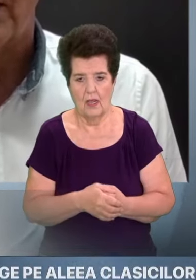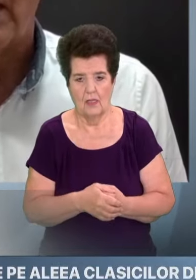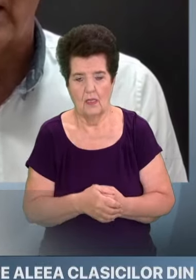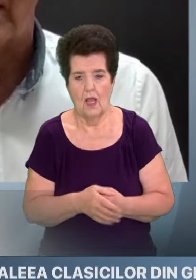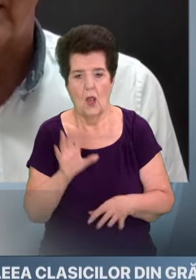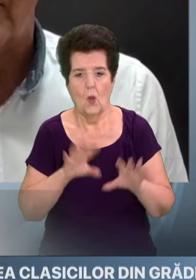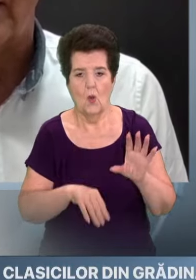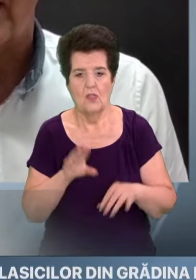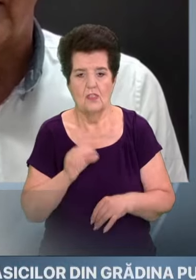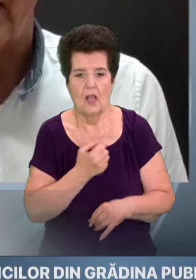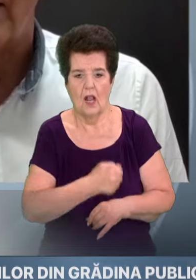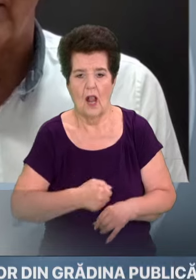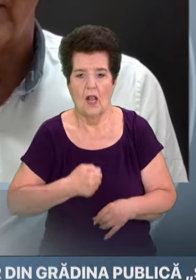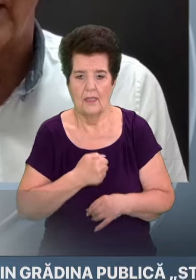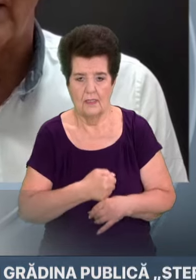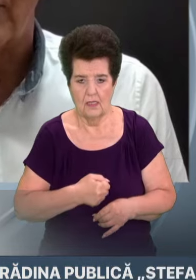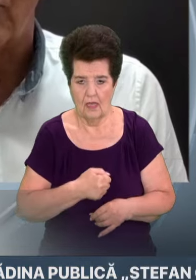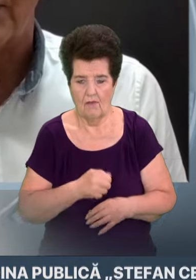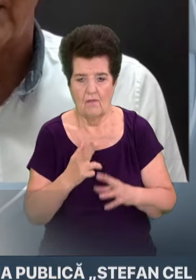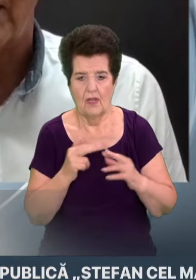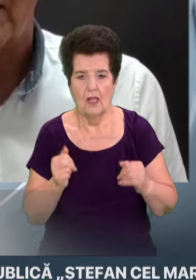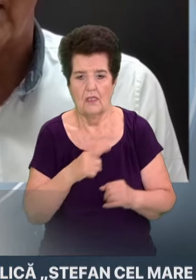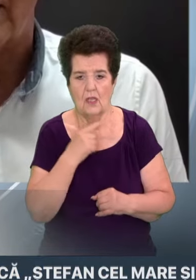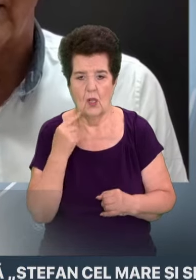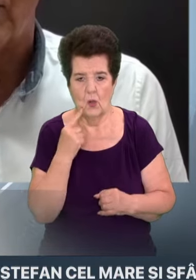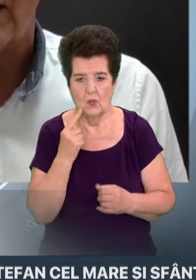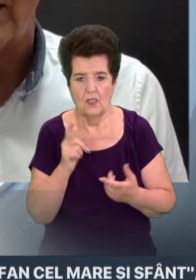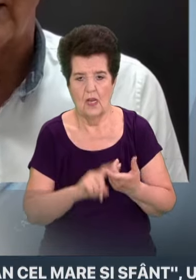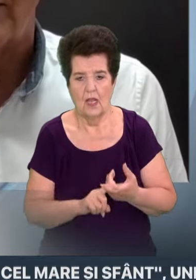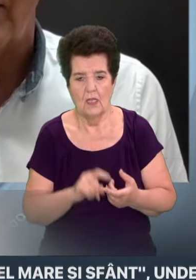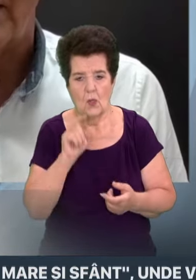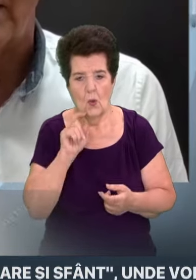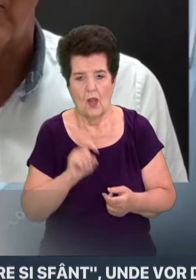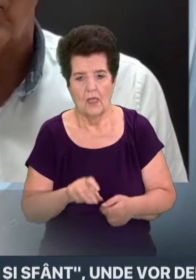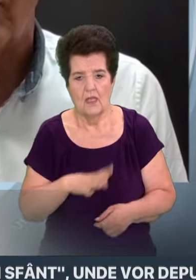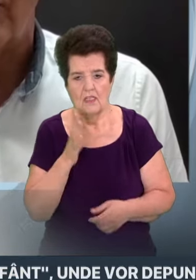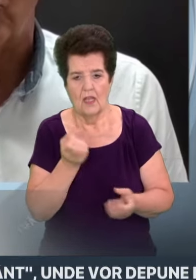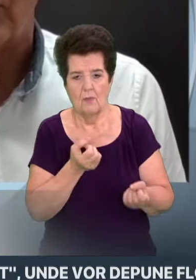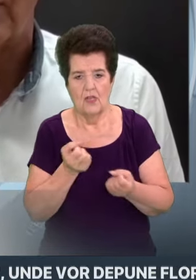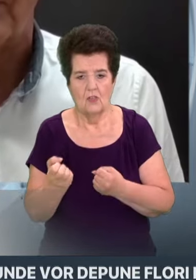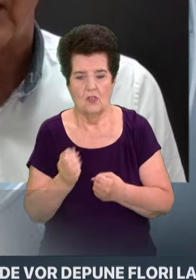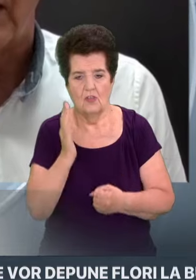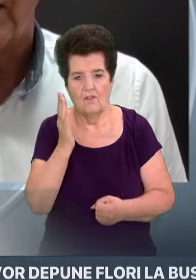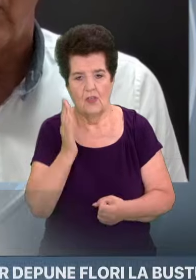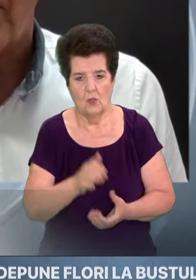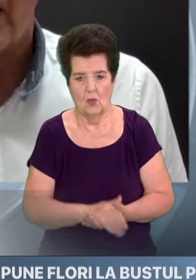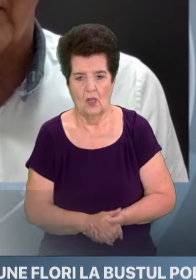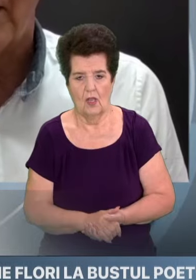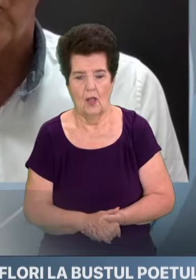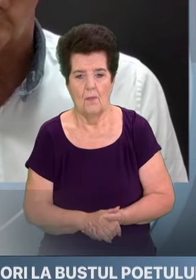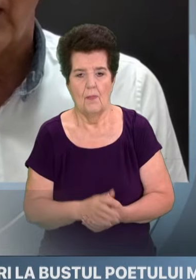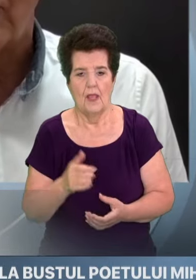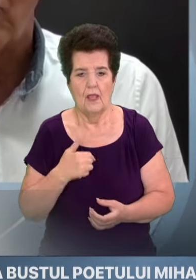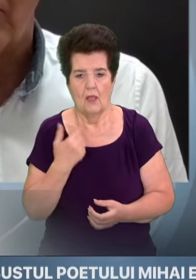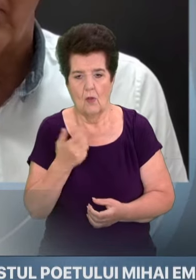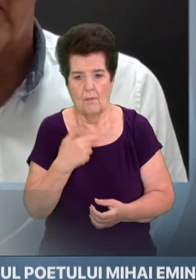consideră că agresivitatea Federației Ruse, legată de Ucraina, se va menține și în viitor. Eu am mai